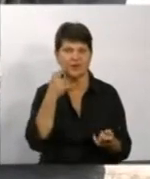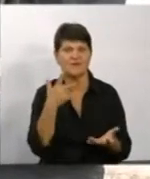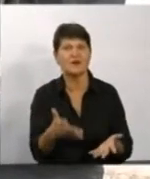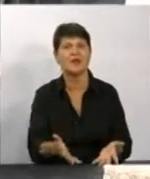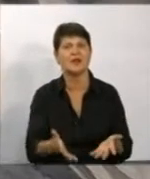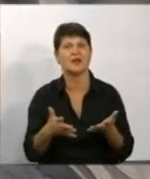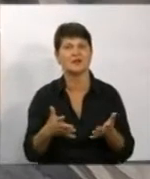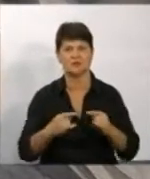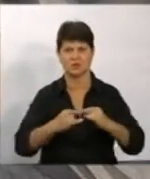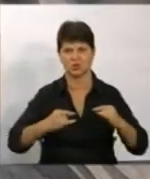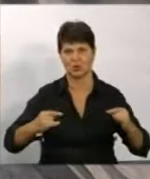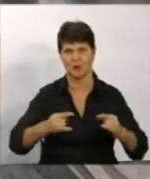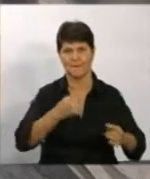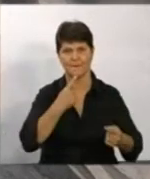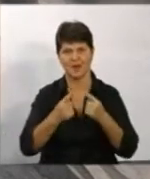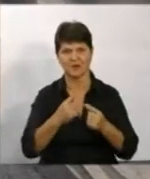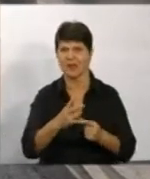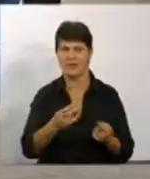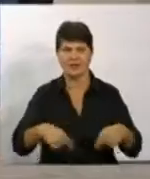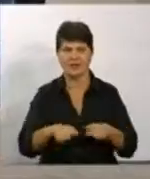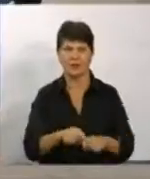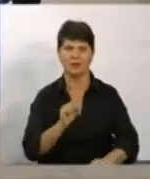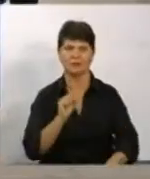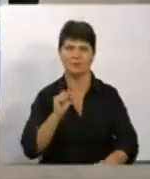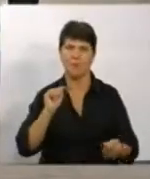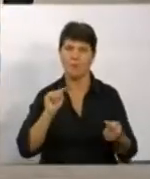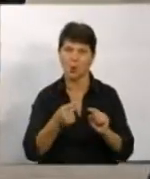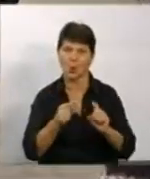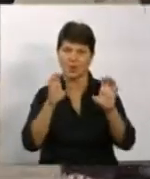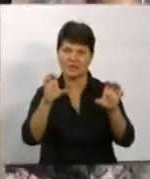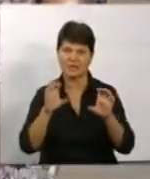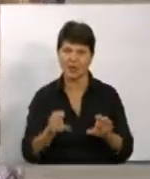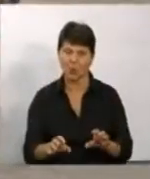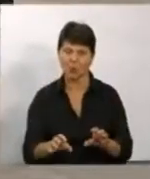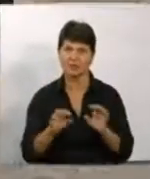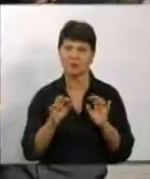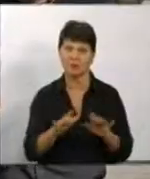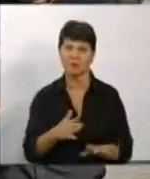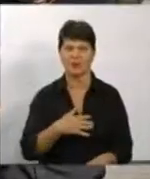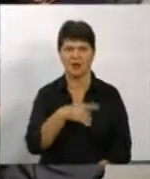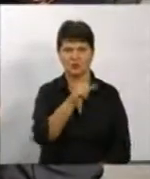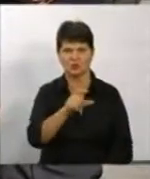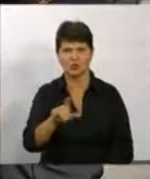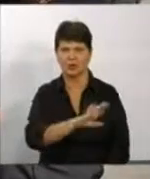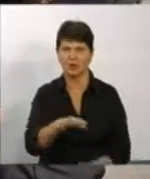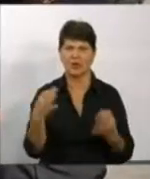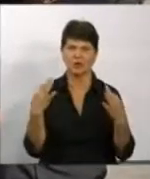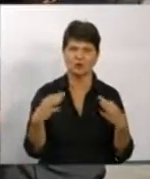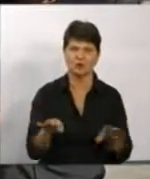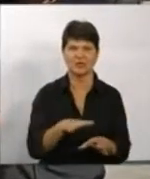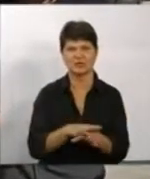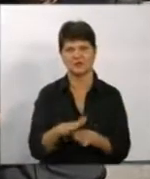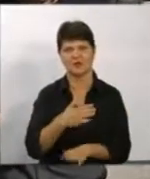за столом переговорів, а не от такими протизаконними діями, які вчиняють наші люди, не допускаючи нам здійснювати